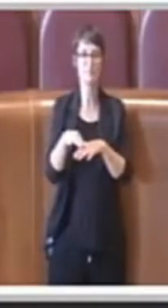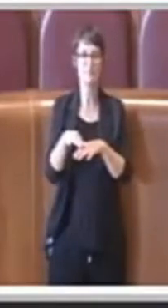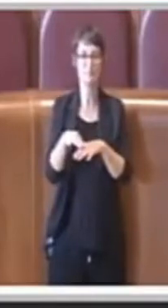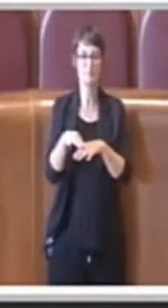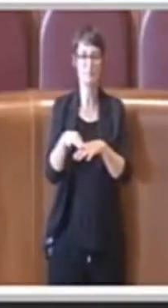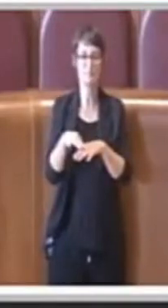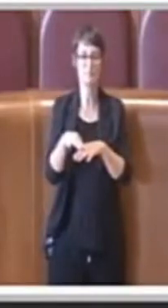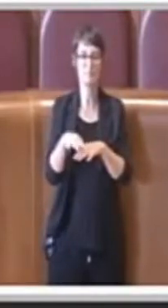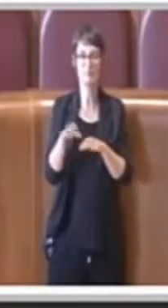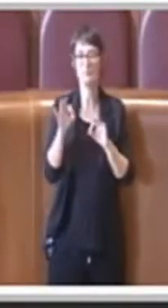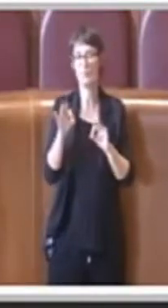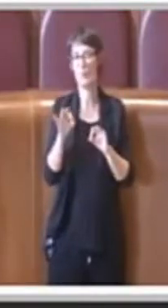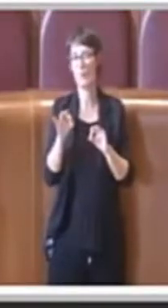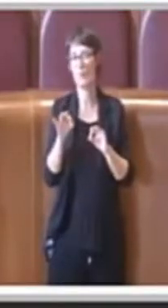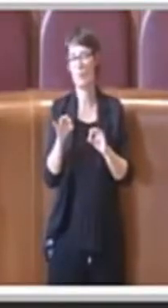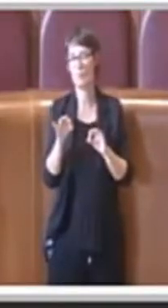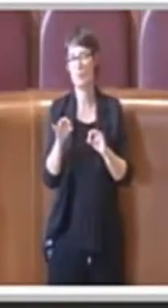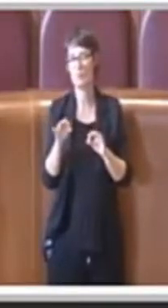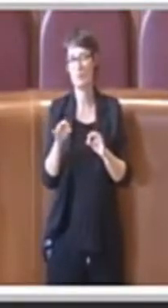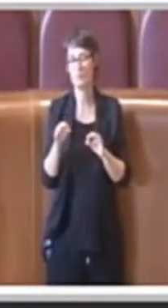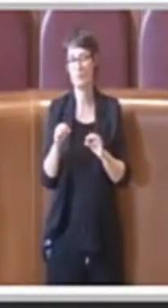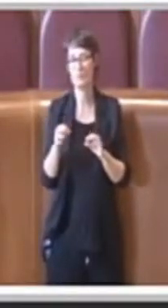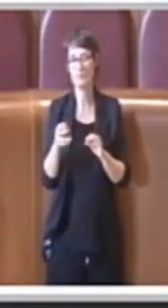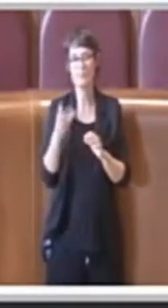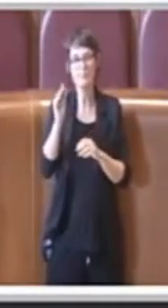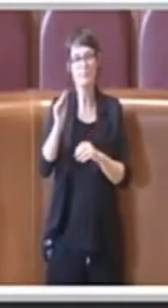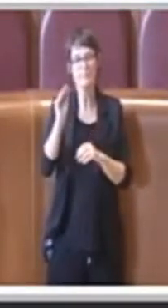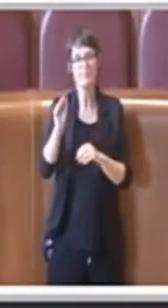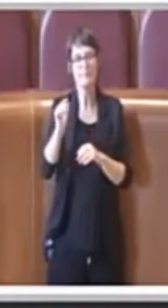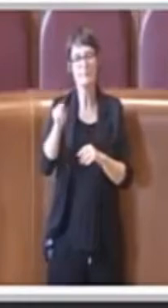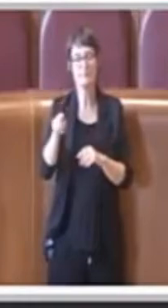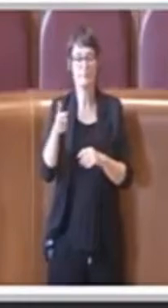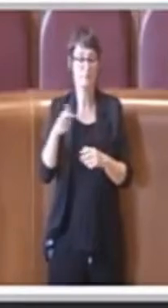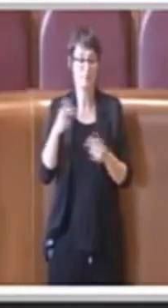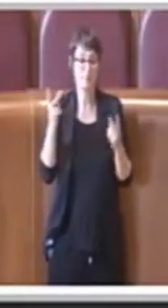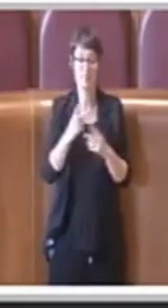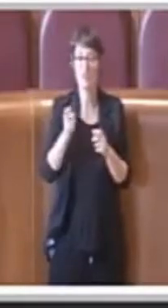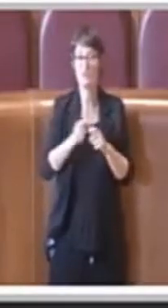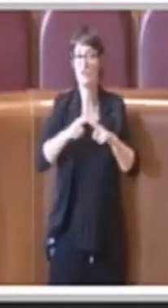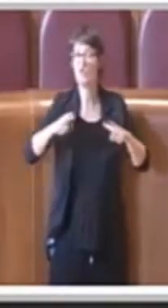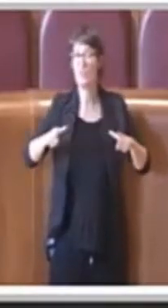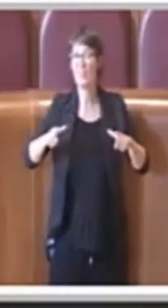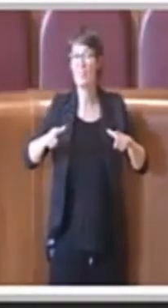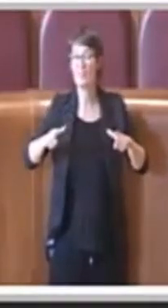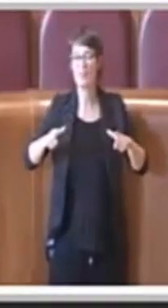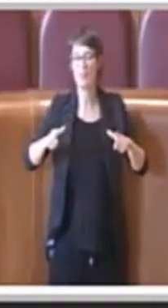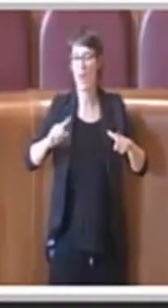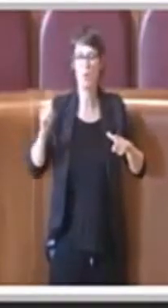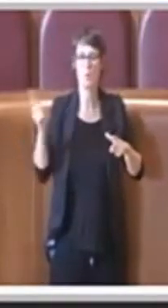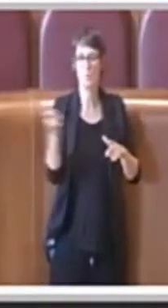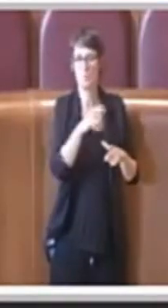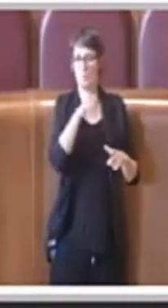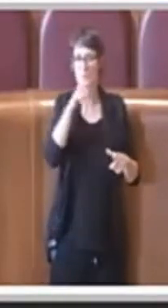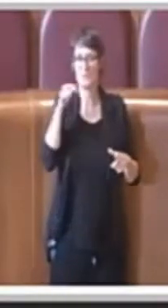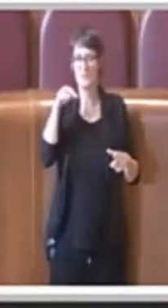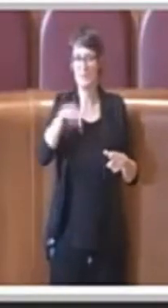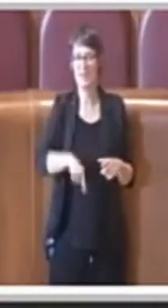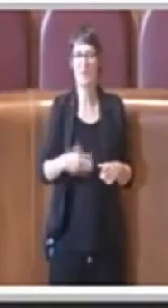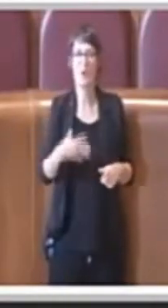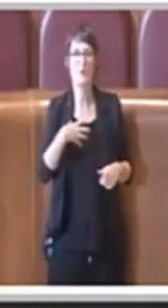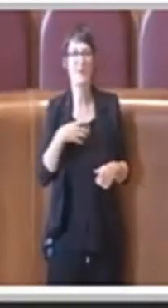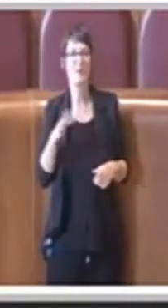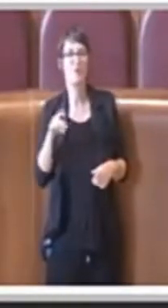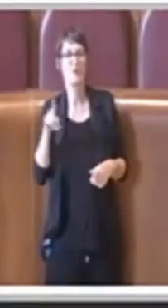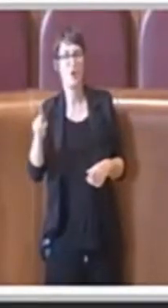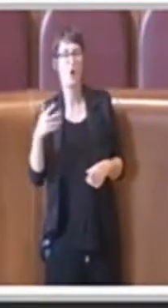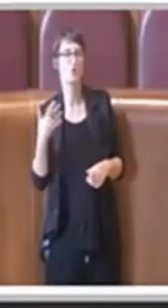è evidenziata da tutte le grandi città metropolitane, quindi l'assessore Frongia che spesso si confronta con gli assessori